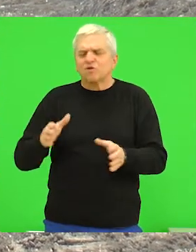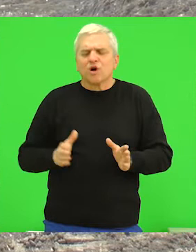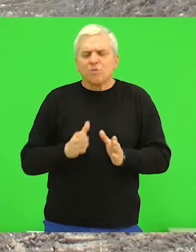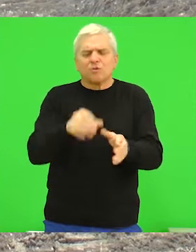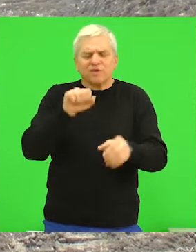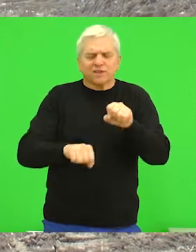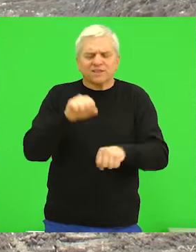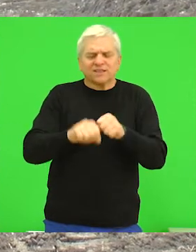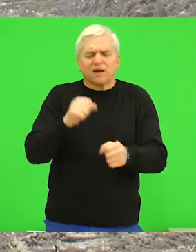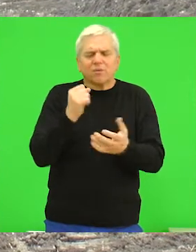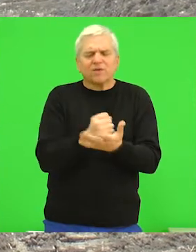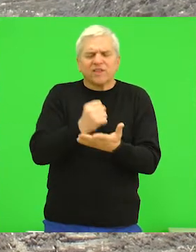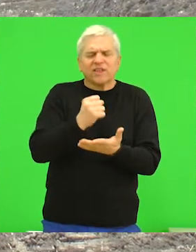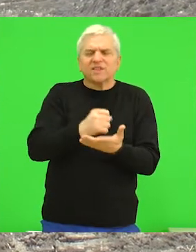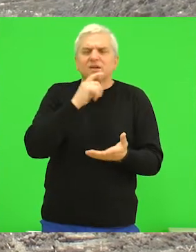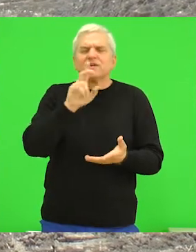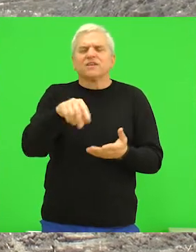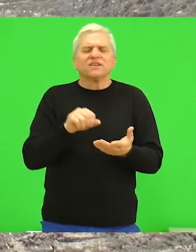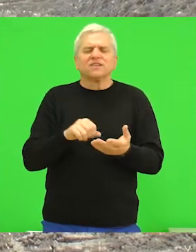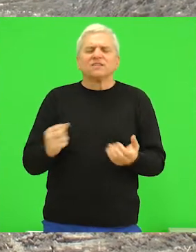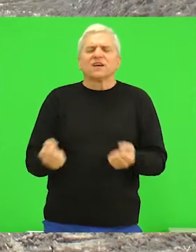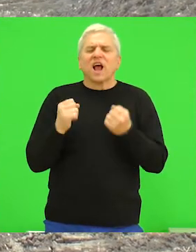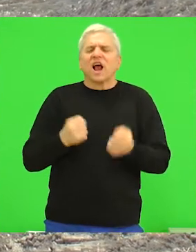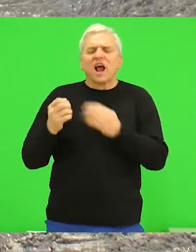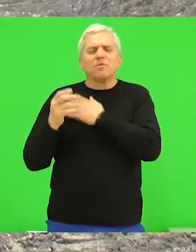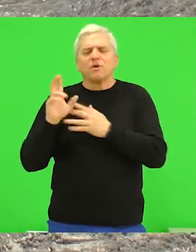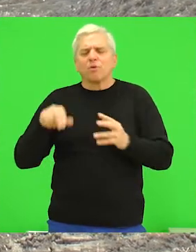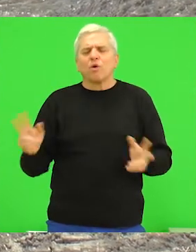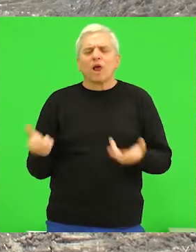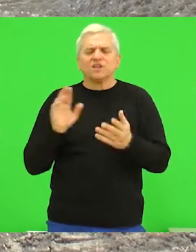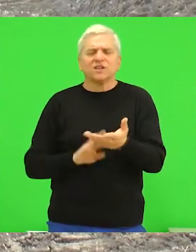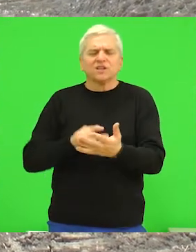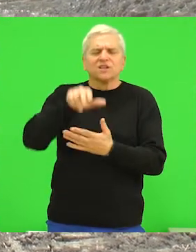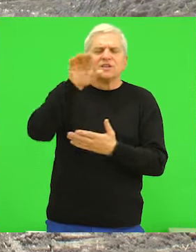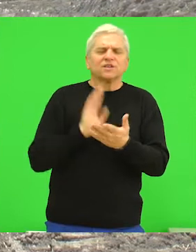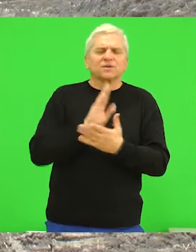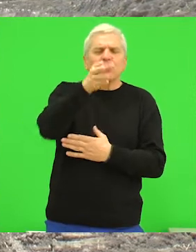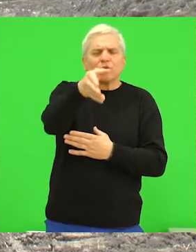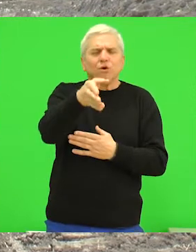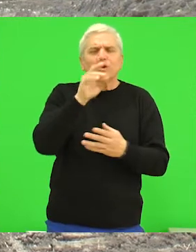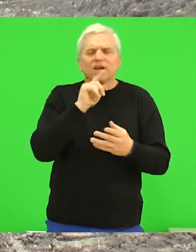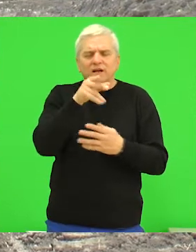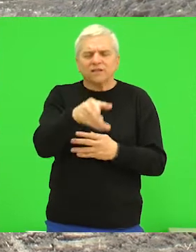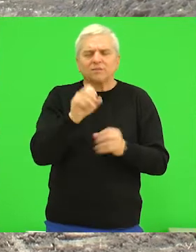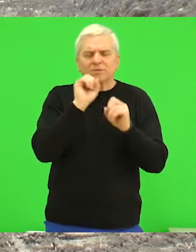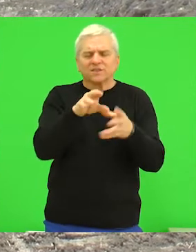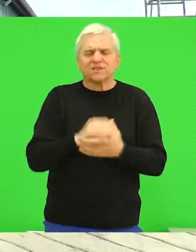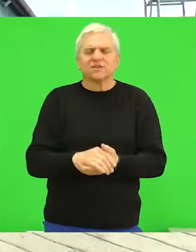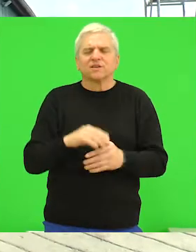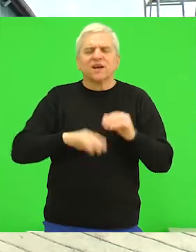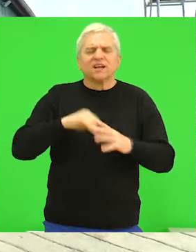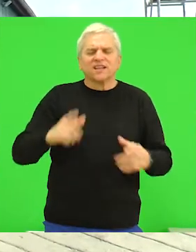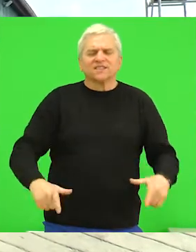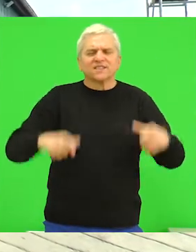muđer može da razgura i da gazi, da kamioni, naši kamioni, pa građani mogu da odlažu smeće na deponiju.